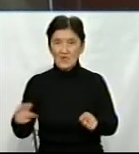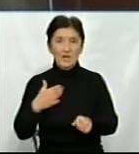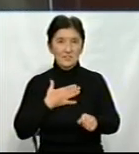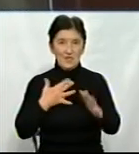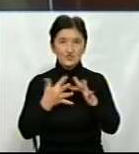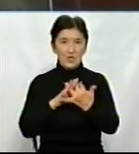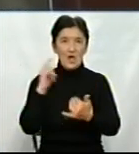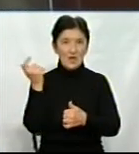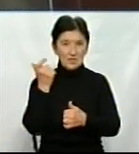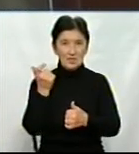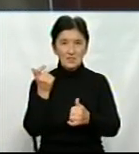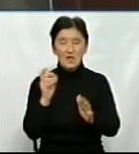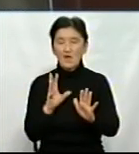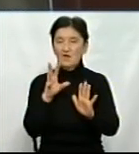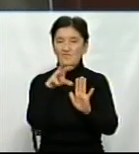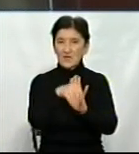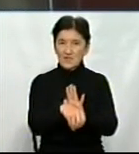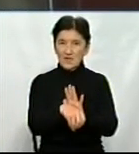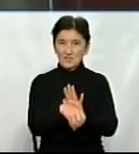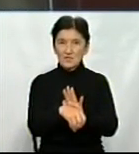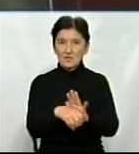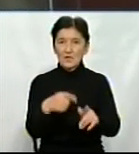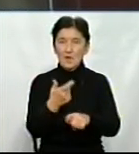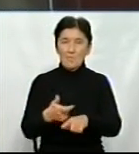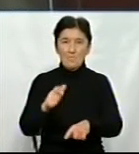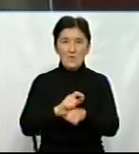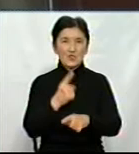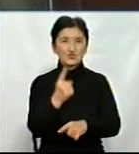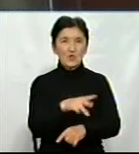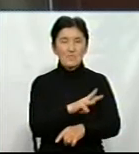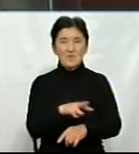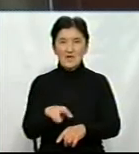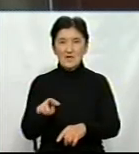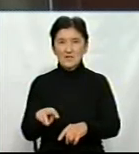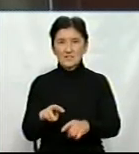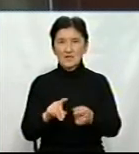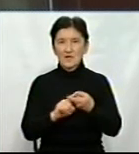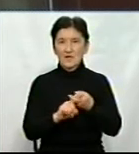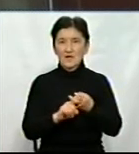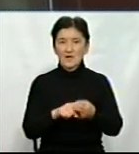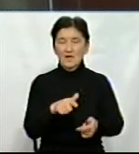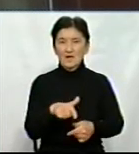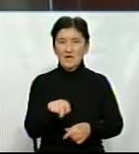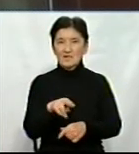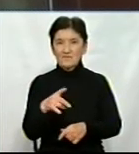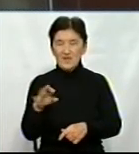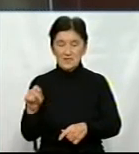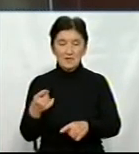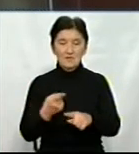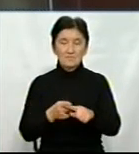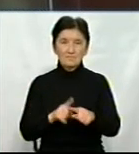вклали майже мільярд 800 мільйонів гривень в розвиток